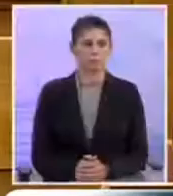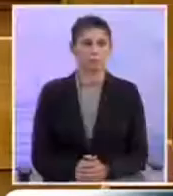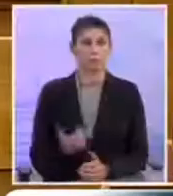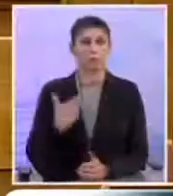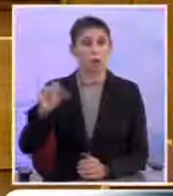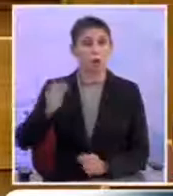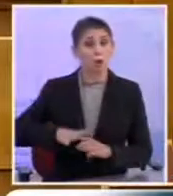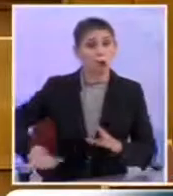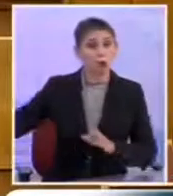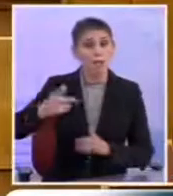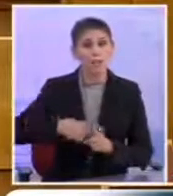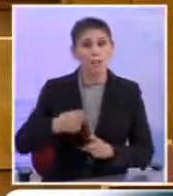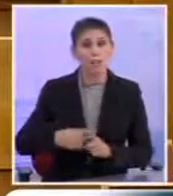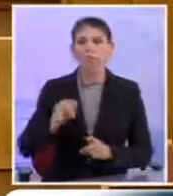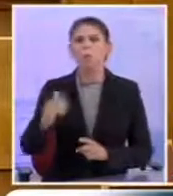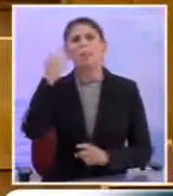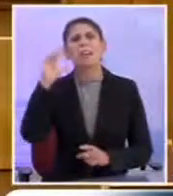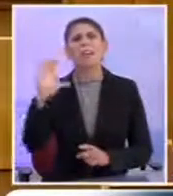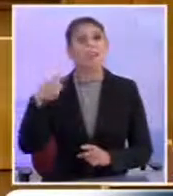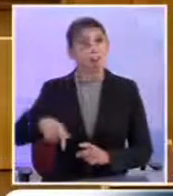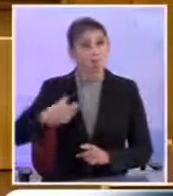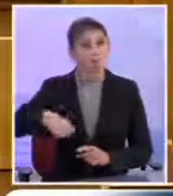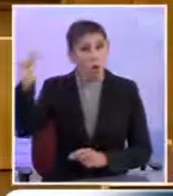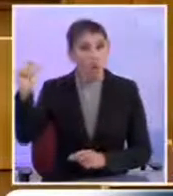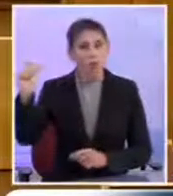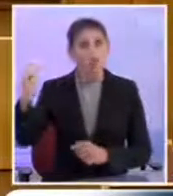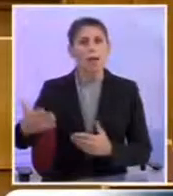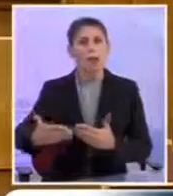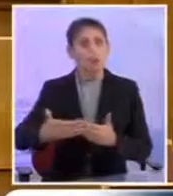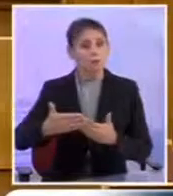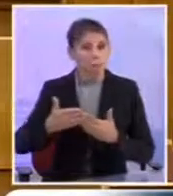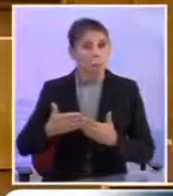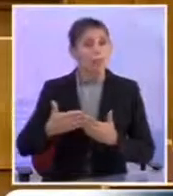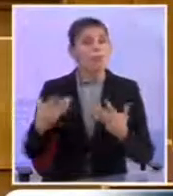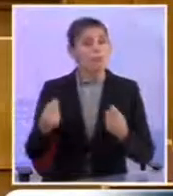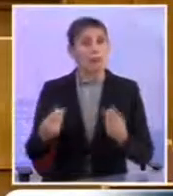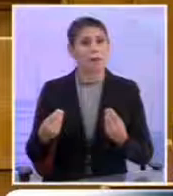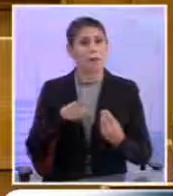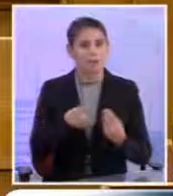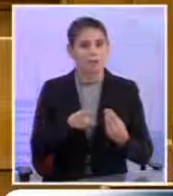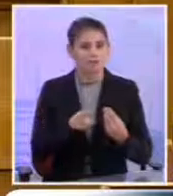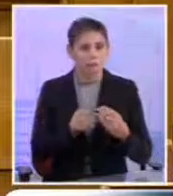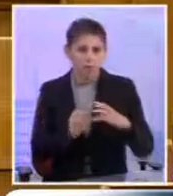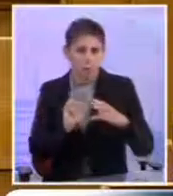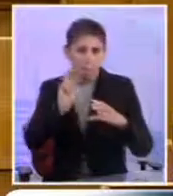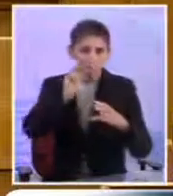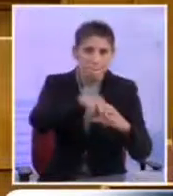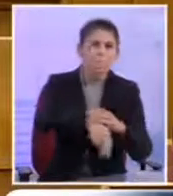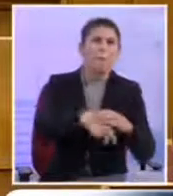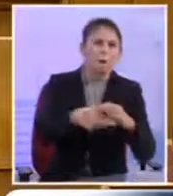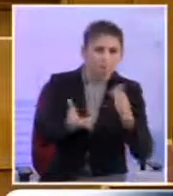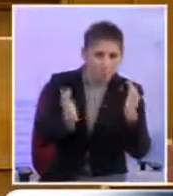αποφασιστικά Στην απόρριψη της παγίδας που μας έστηναν Για το μαρτύριο της σταγόνας